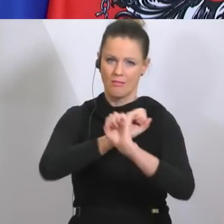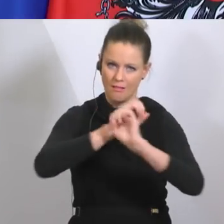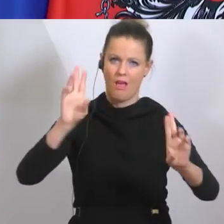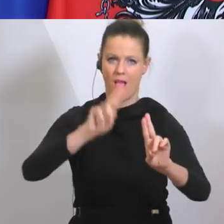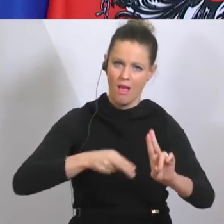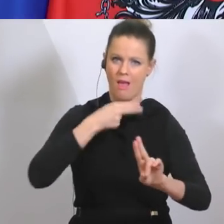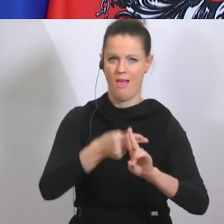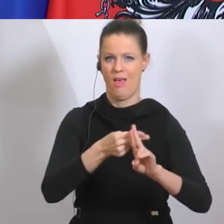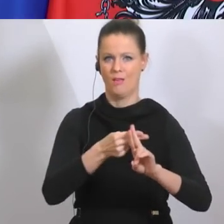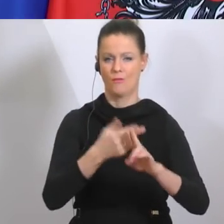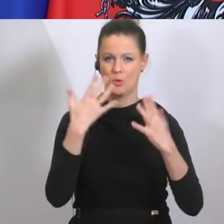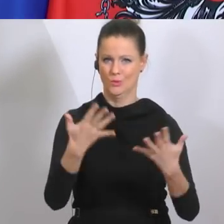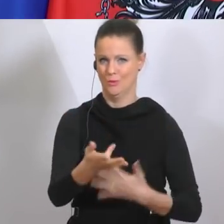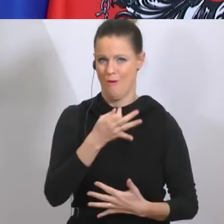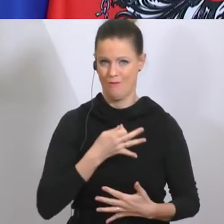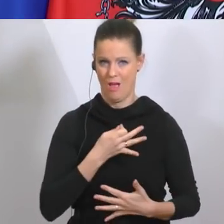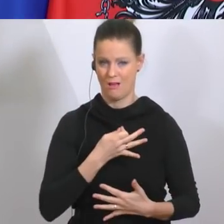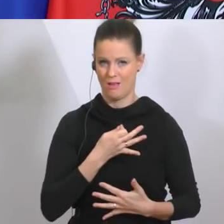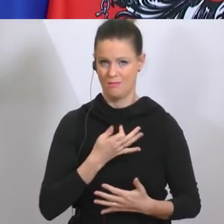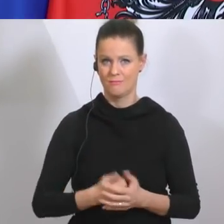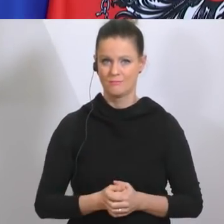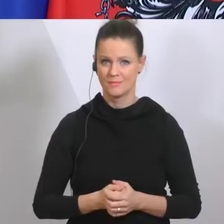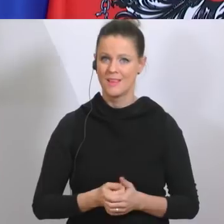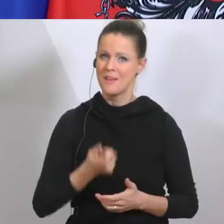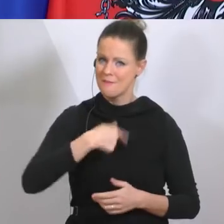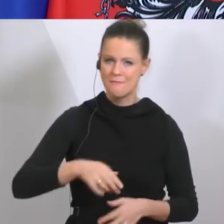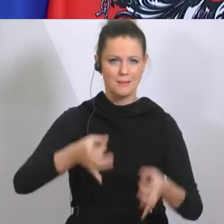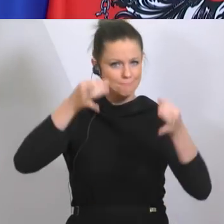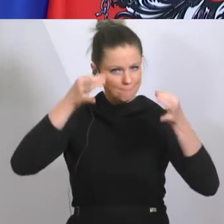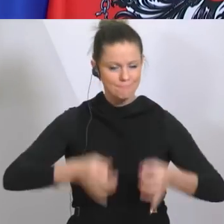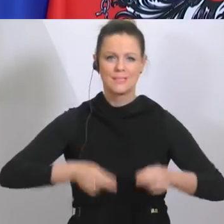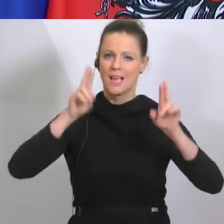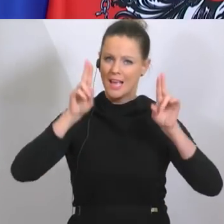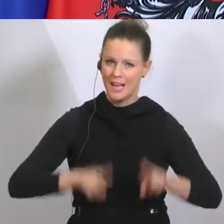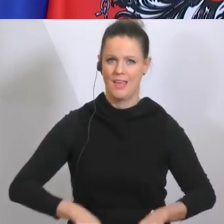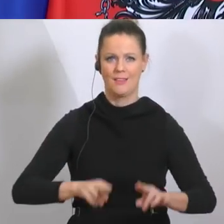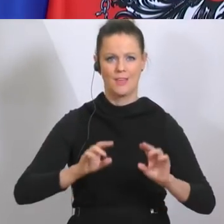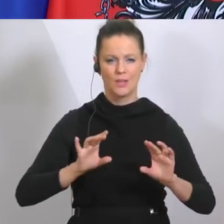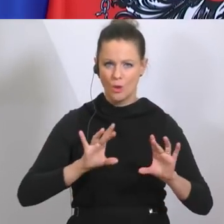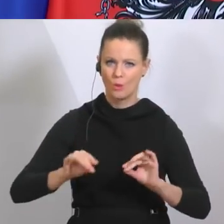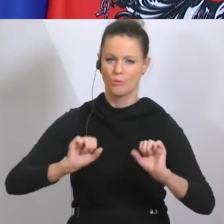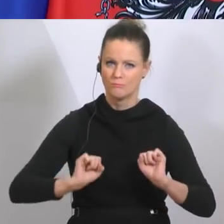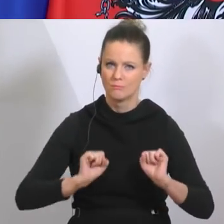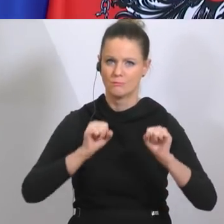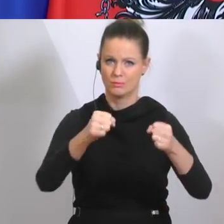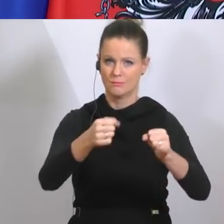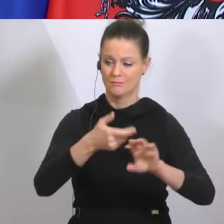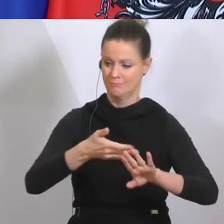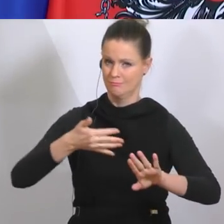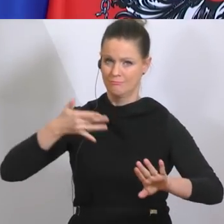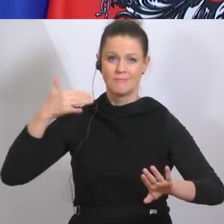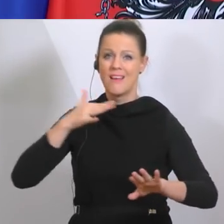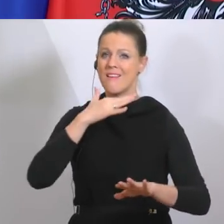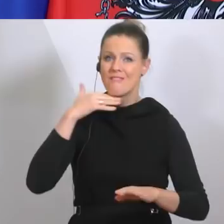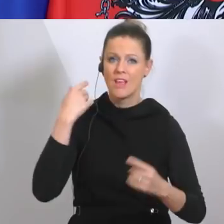auf diese Frage geben. Wir tun das Richtige. Ich habe in den letzten Tagen viele Gespräche mit Expertinnen